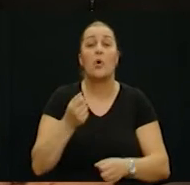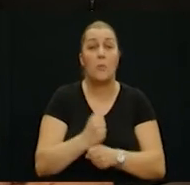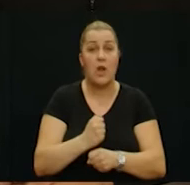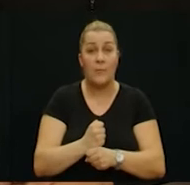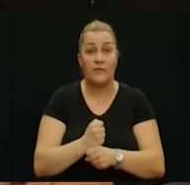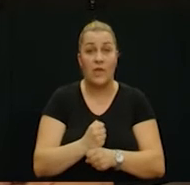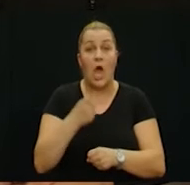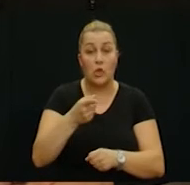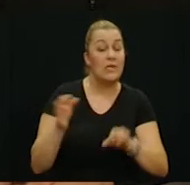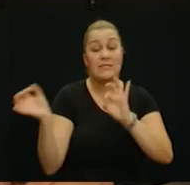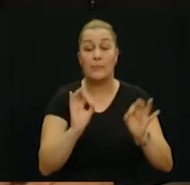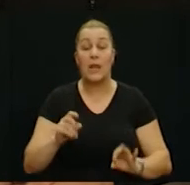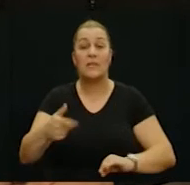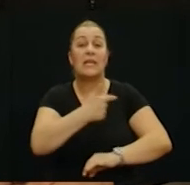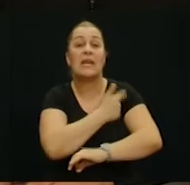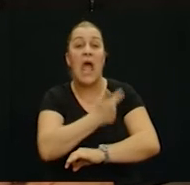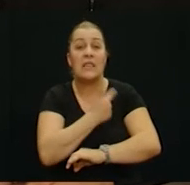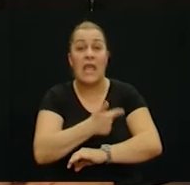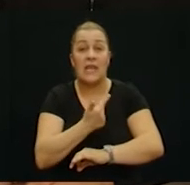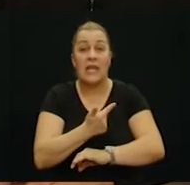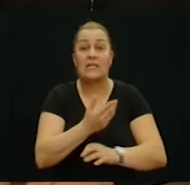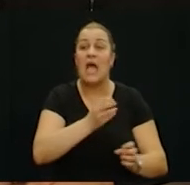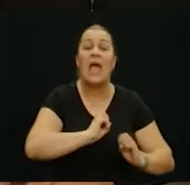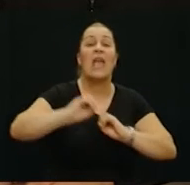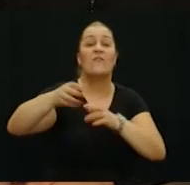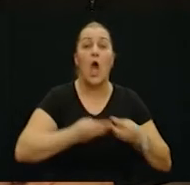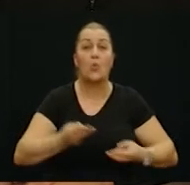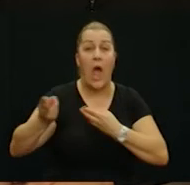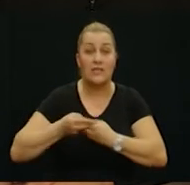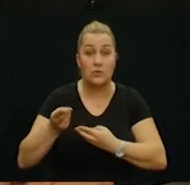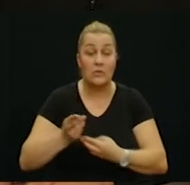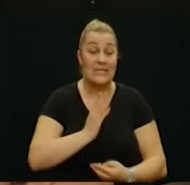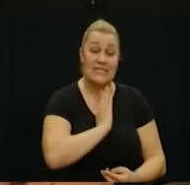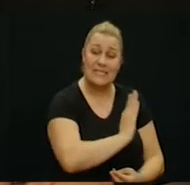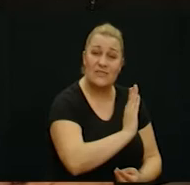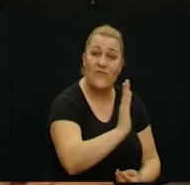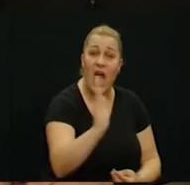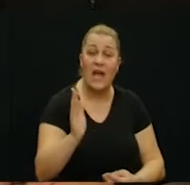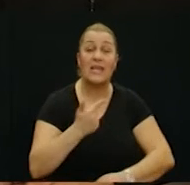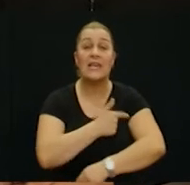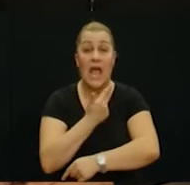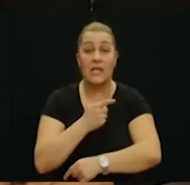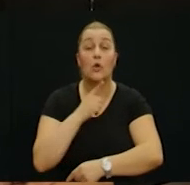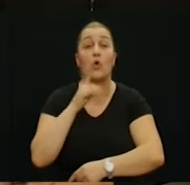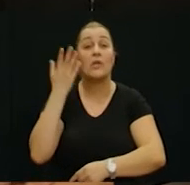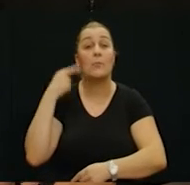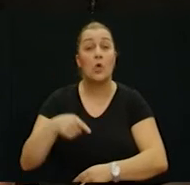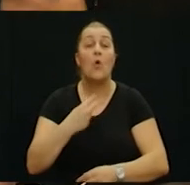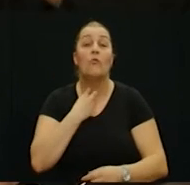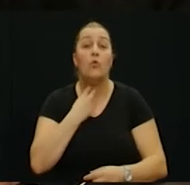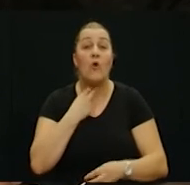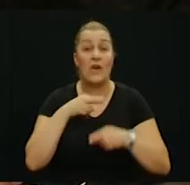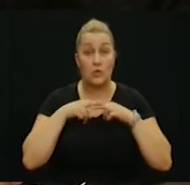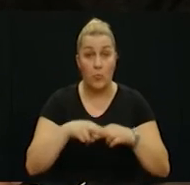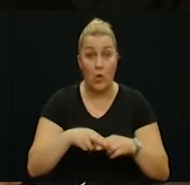napraviti a to je spremiti ranjenike za evakuaciju. Svaki ranjenik koji je bio u Ukvarskoj